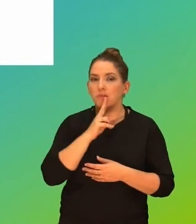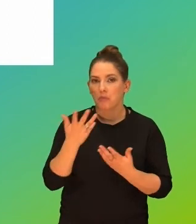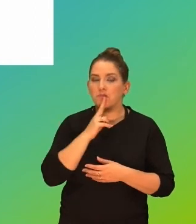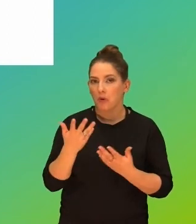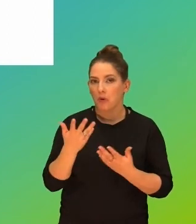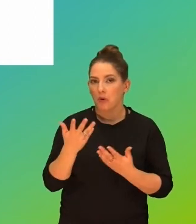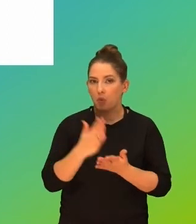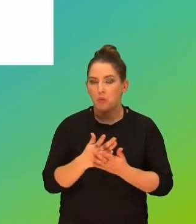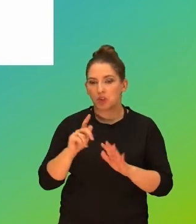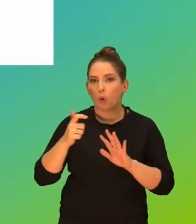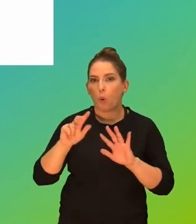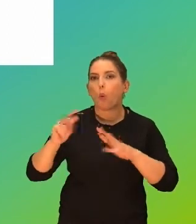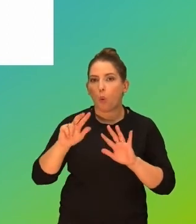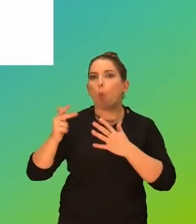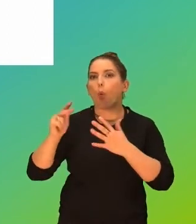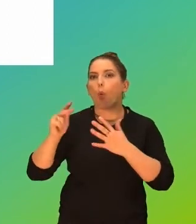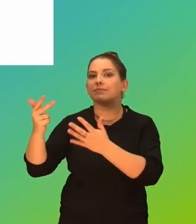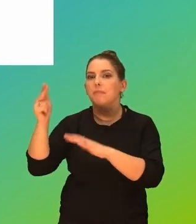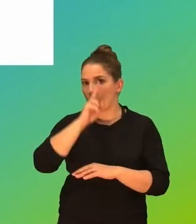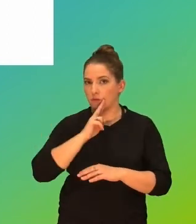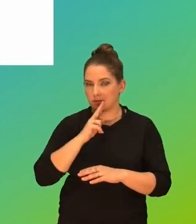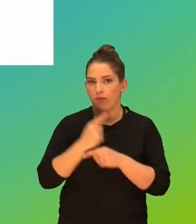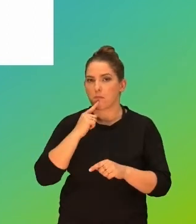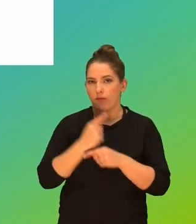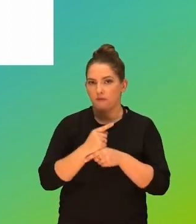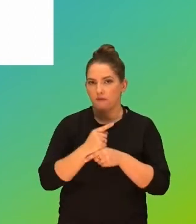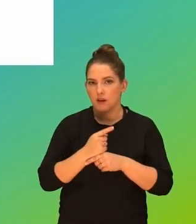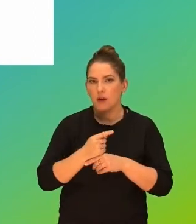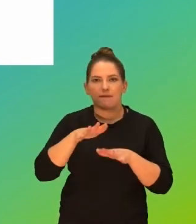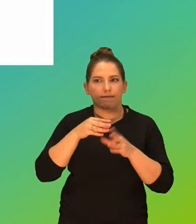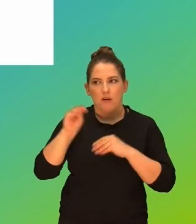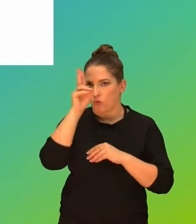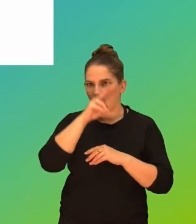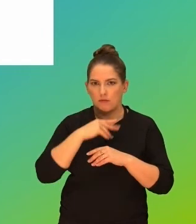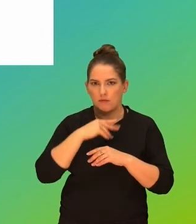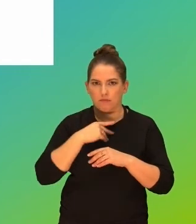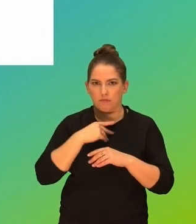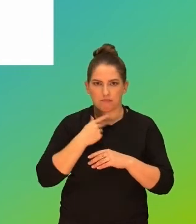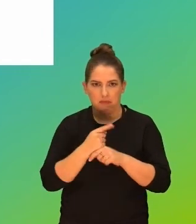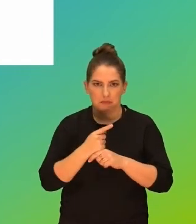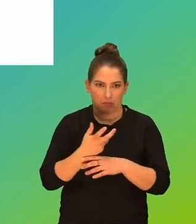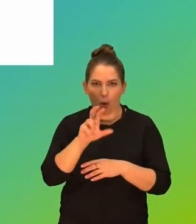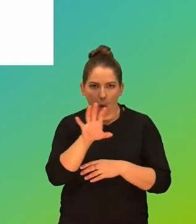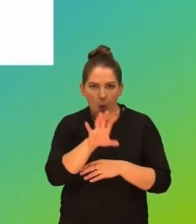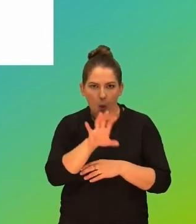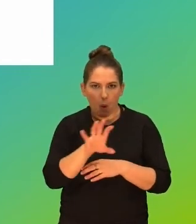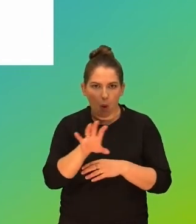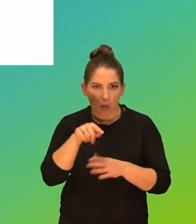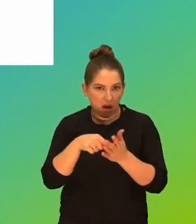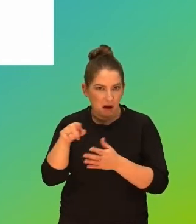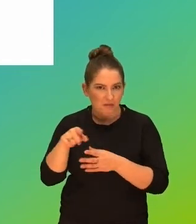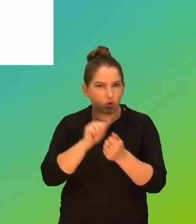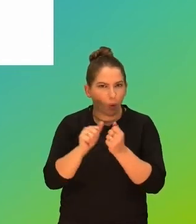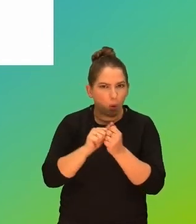to już tylko co ósmy rodzic potwierdził i dużo więcej rodziców nie było w stanie stwierdzić, czy dziecko właściwie ogląda tego typu